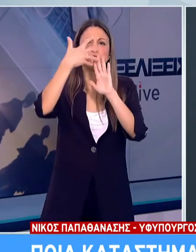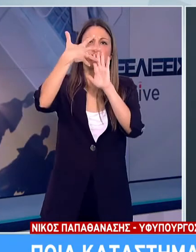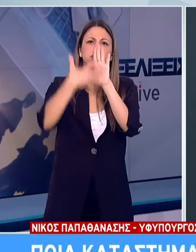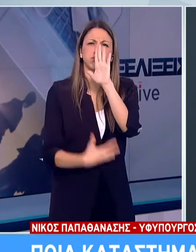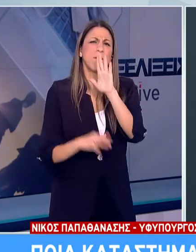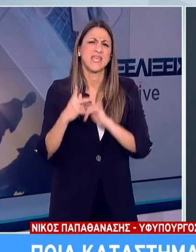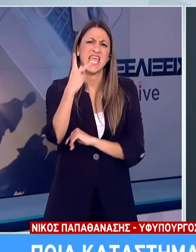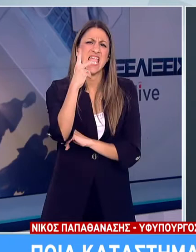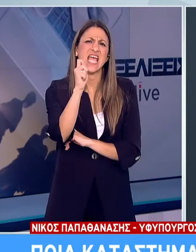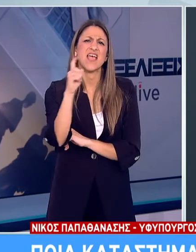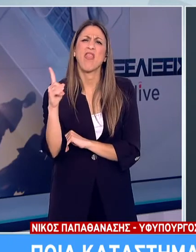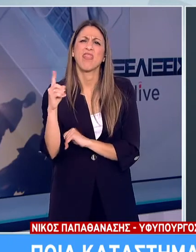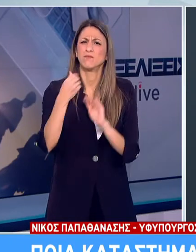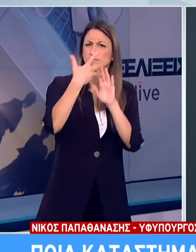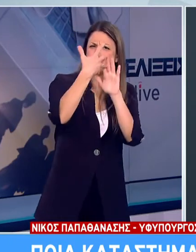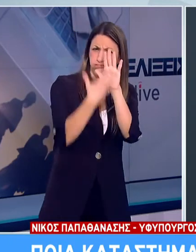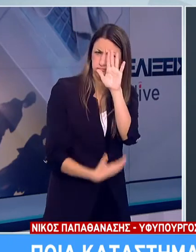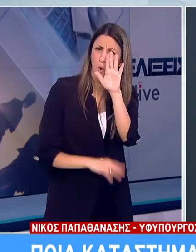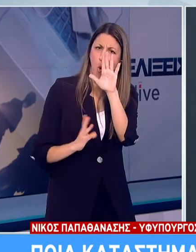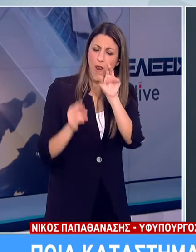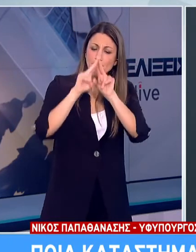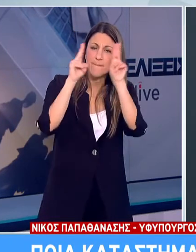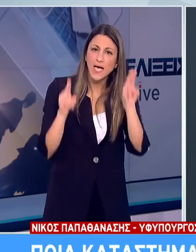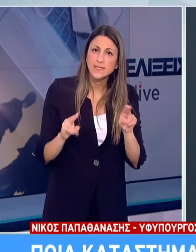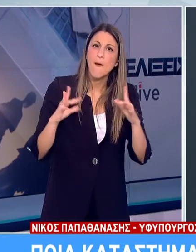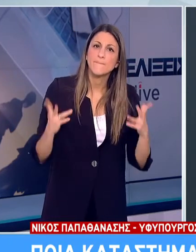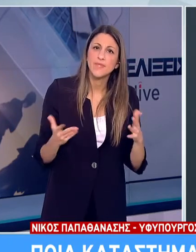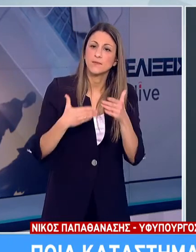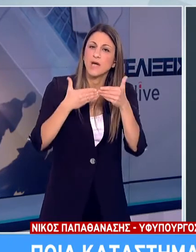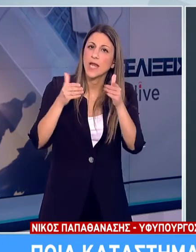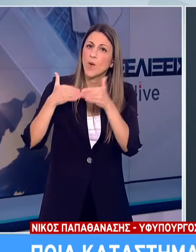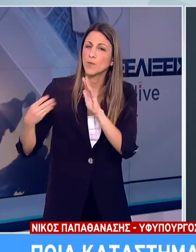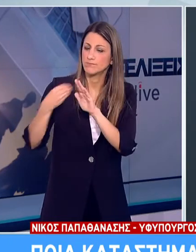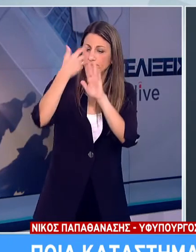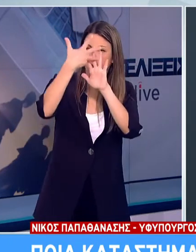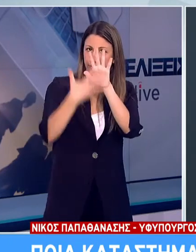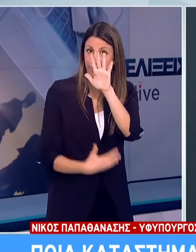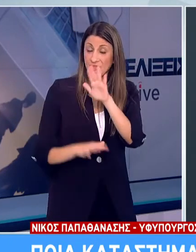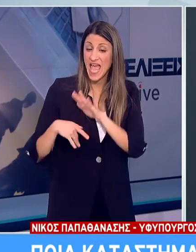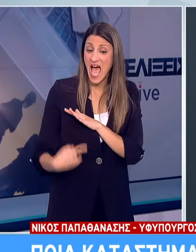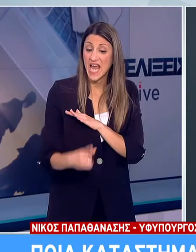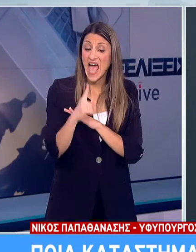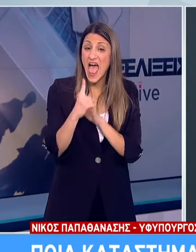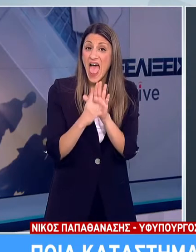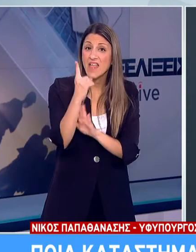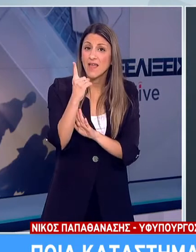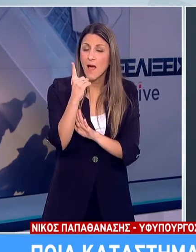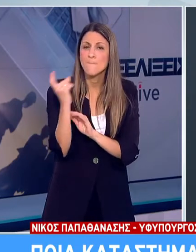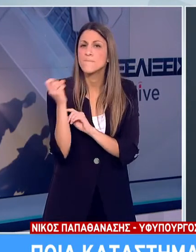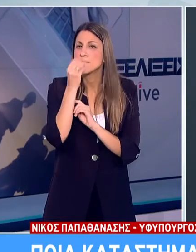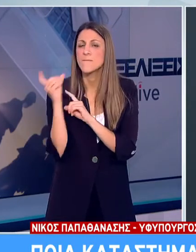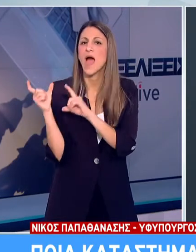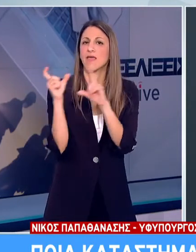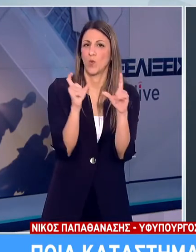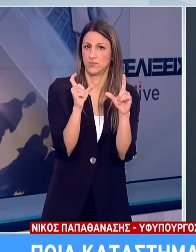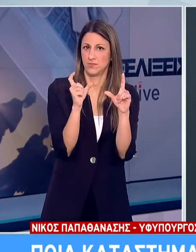ΚΑΔ, που αντιστοιχούν στις επιχειρήσεις που προαναφέρθηκαν. Επομένως, τη Δευτέρα 11 Μαΐου, στο δεύτερο στάδιο, δηλαδή,